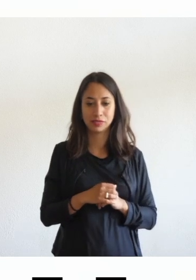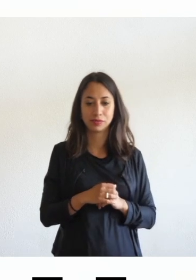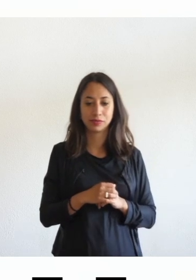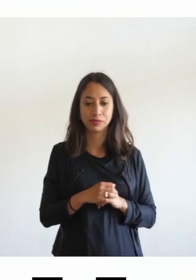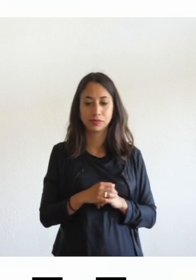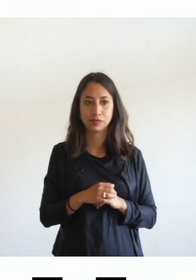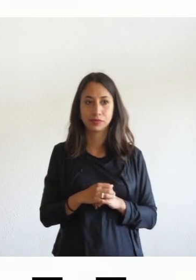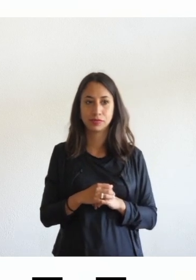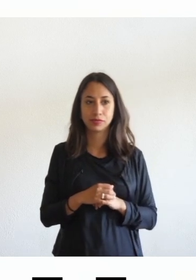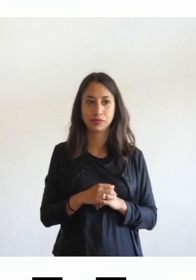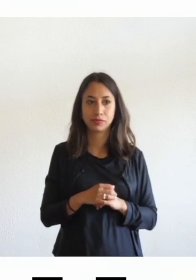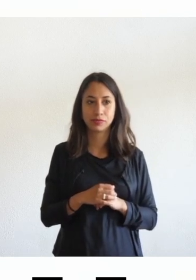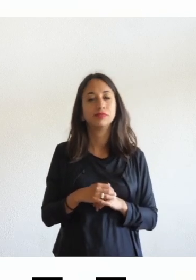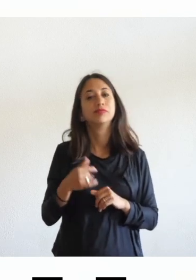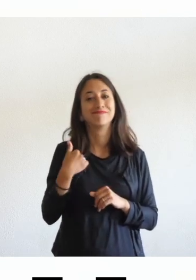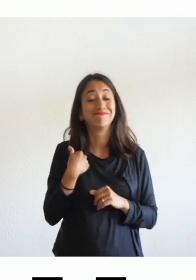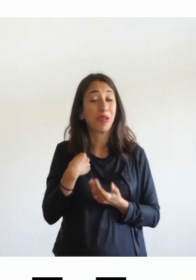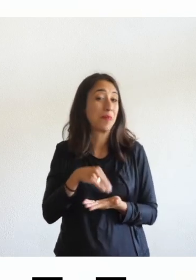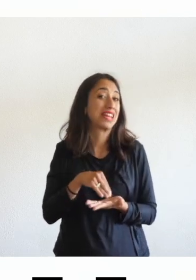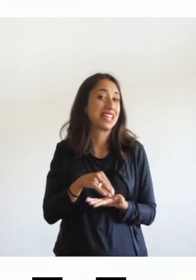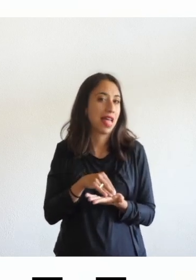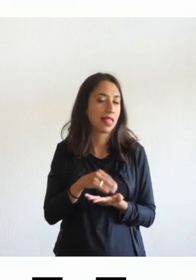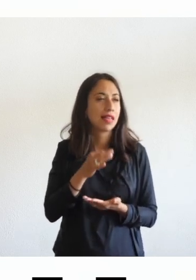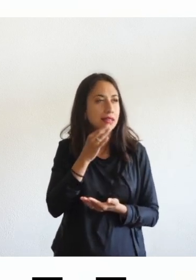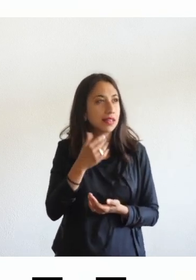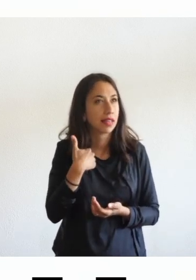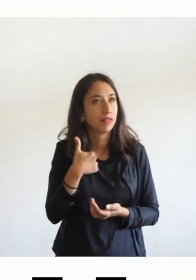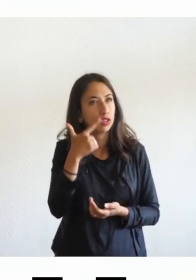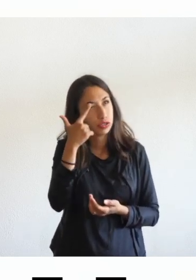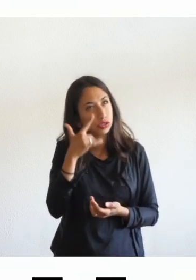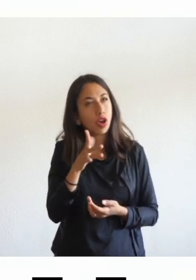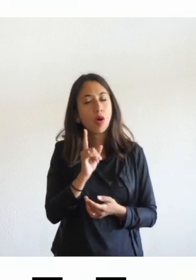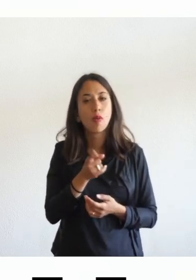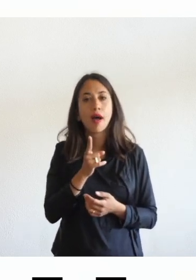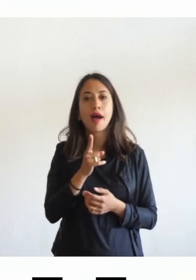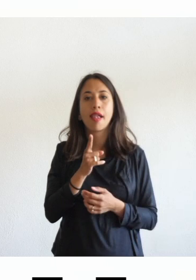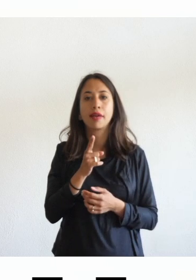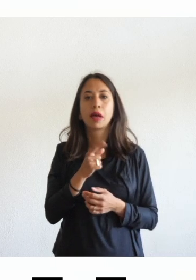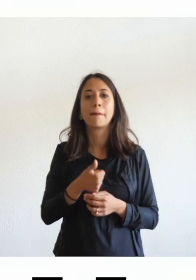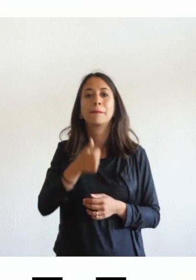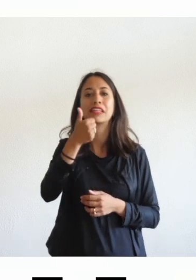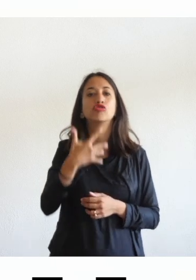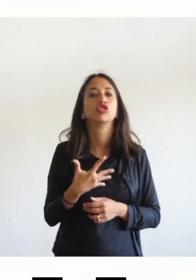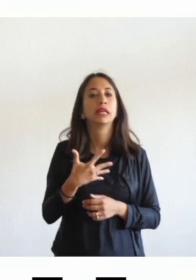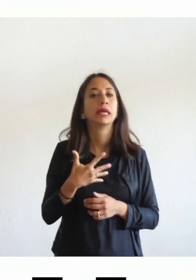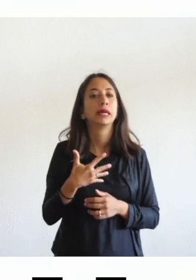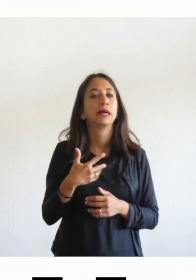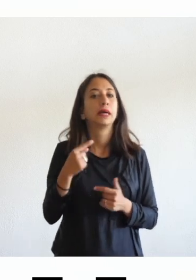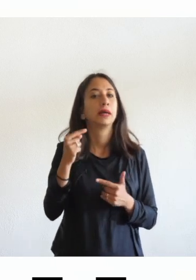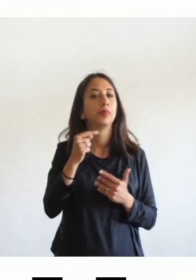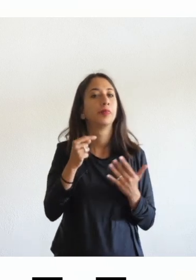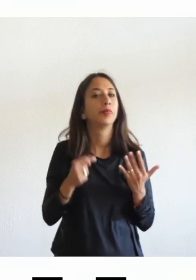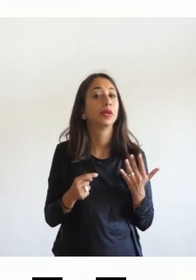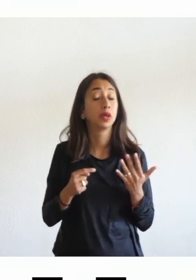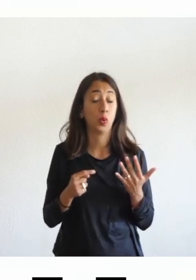e c'ero quindi e so che i principi ispiratori erano e sono